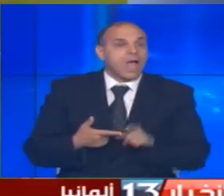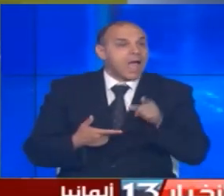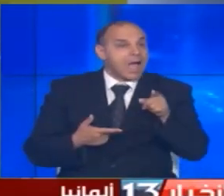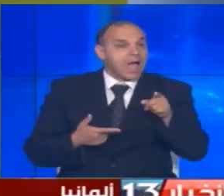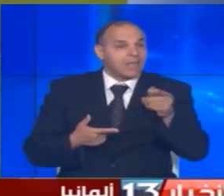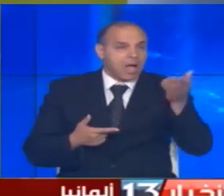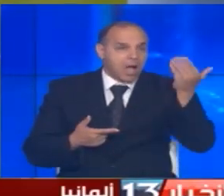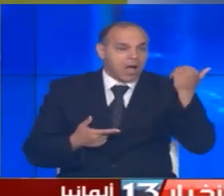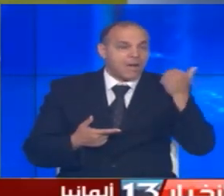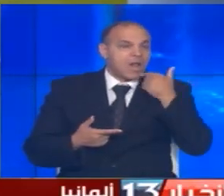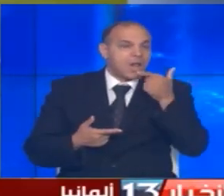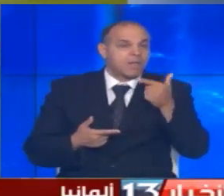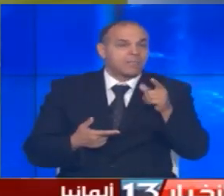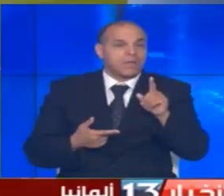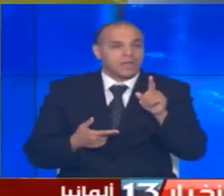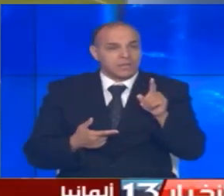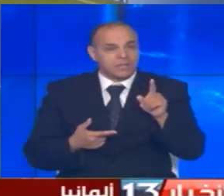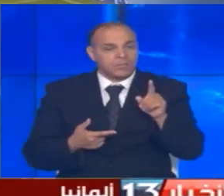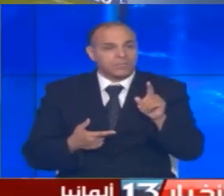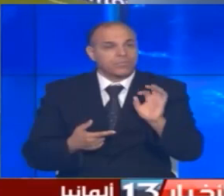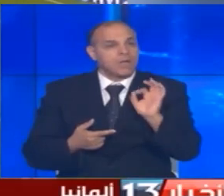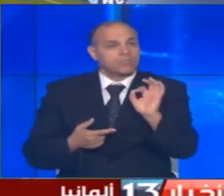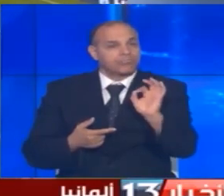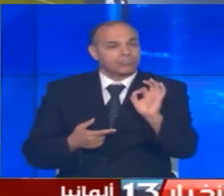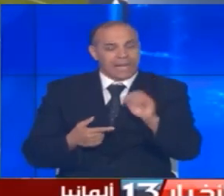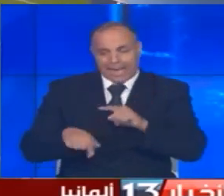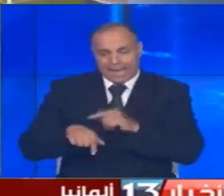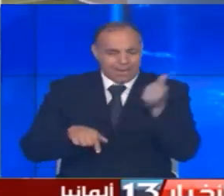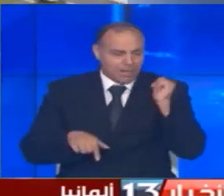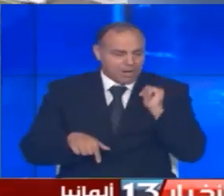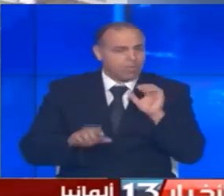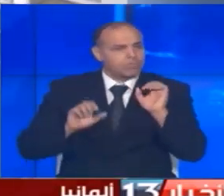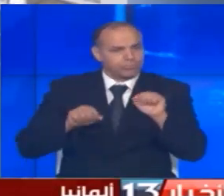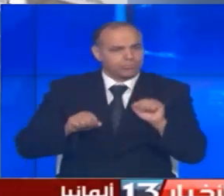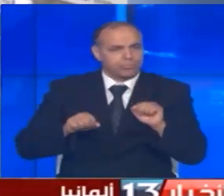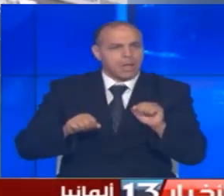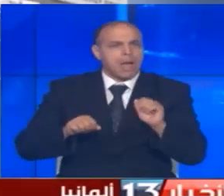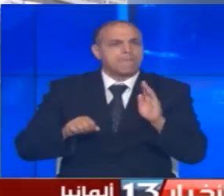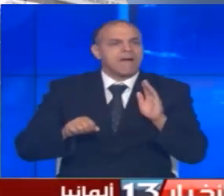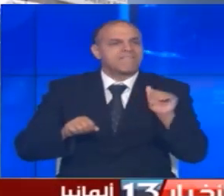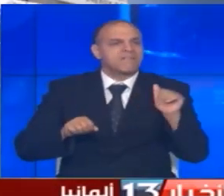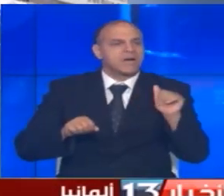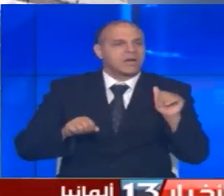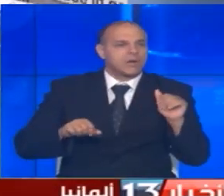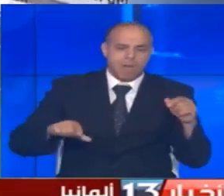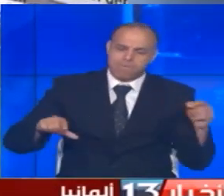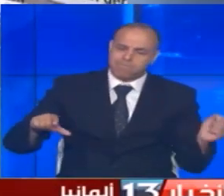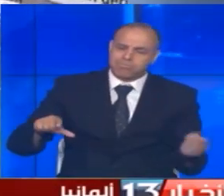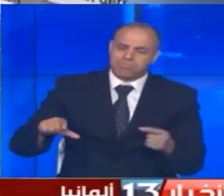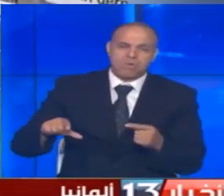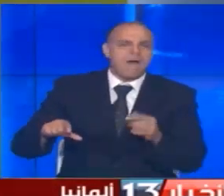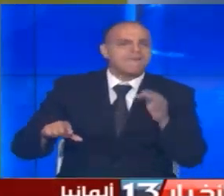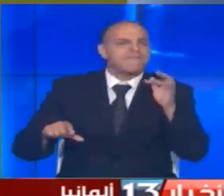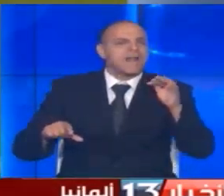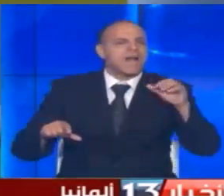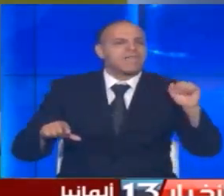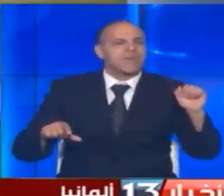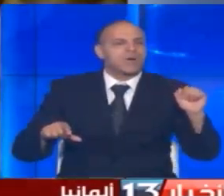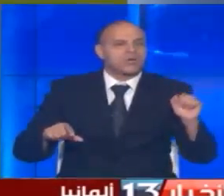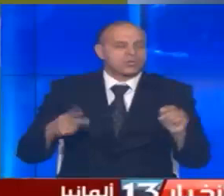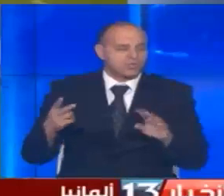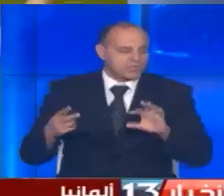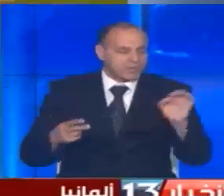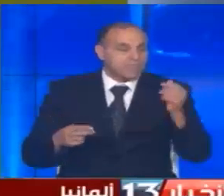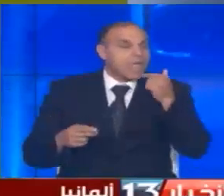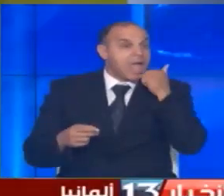خلف القيدوم يوب هانكس الصانع الأمجاد في الأمس القريب تمكن فريق البافيار من اكتساح أنتراكت فرانكفورت بخماسية نظيفة